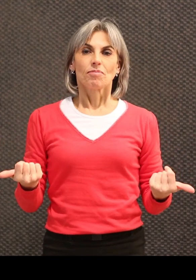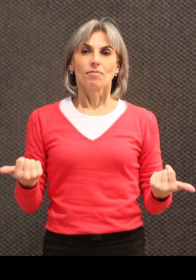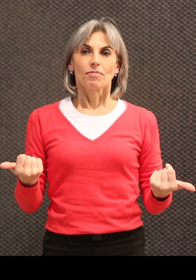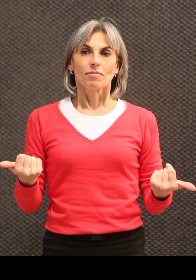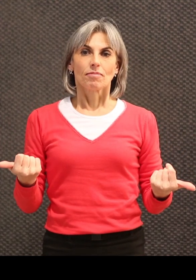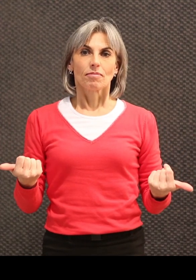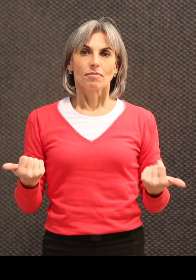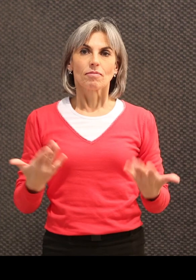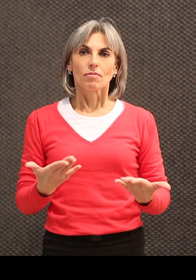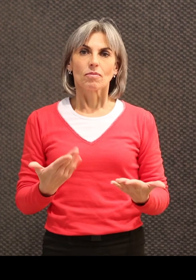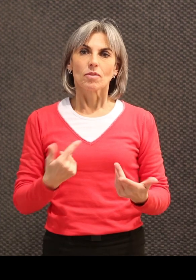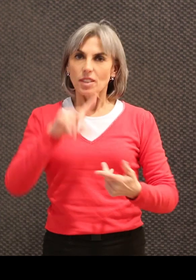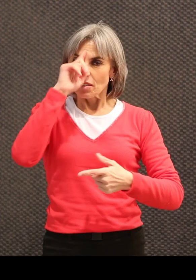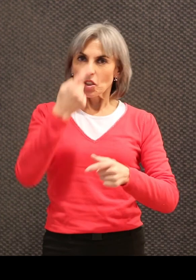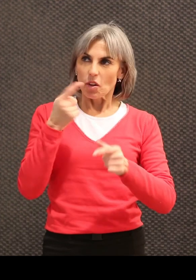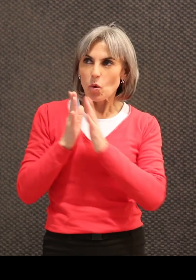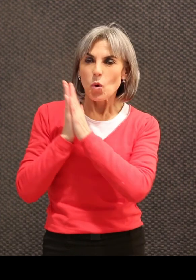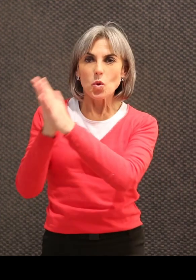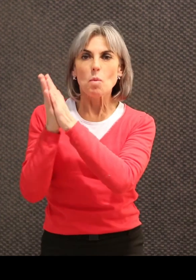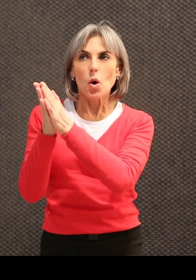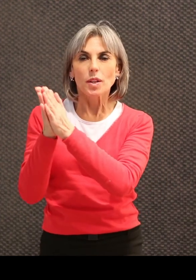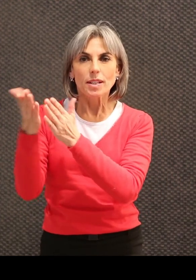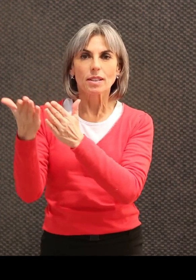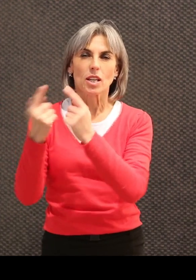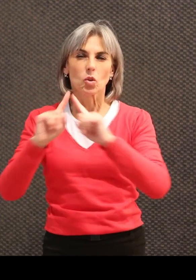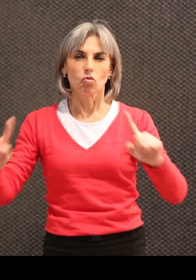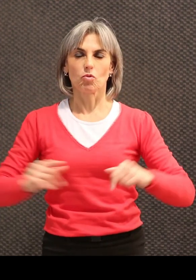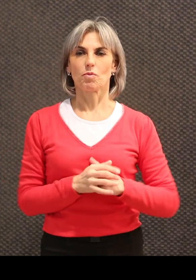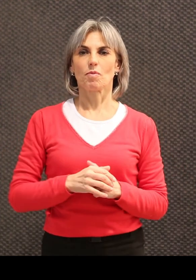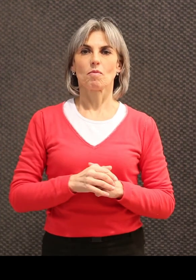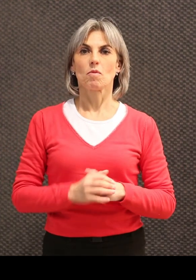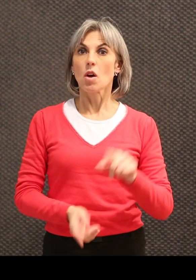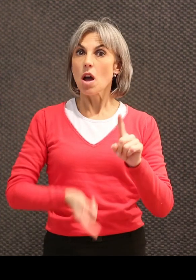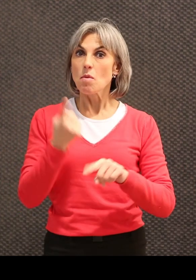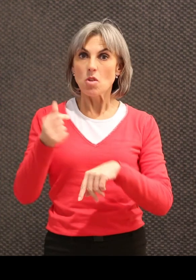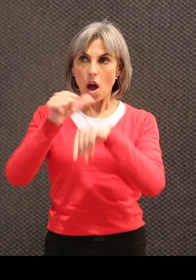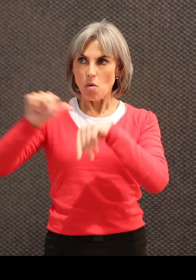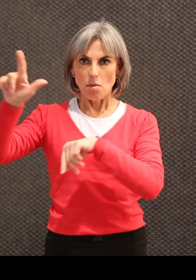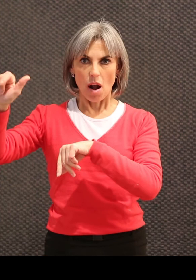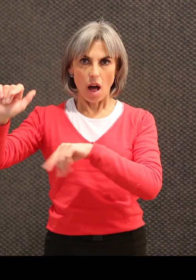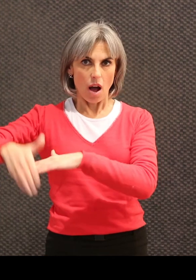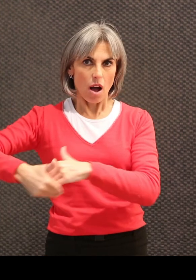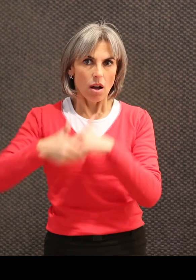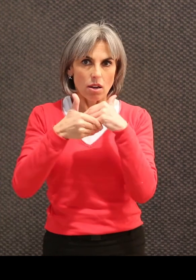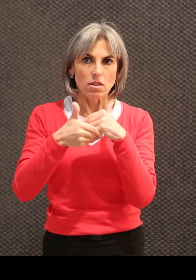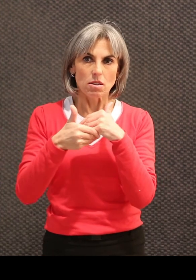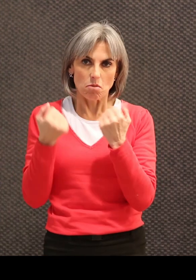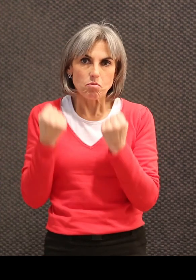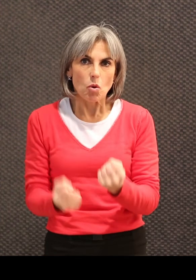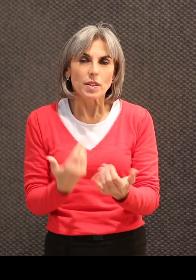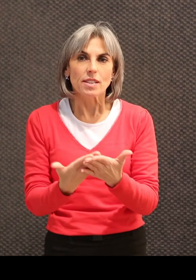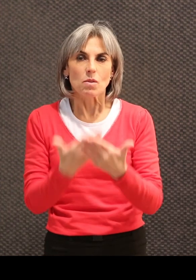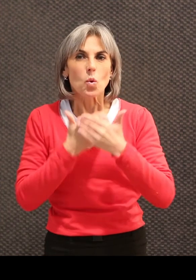Et là quand même c'est demandé, le plus dur c'était de demander quelque chose. C'est très important que la WIP existe et puisse m'aider